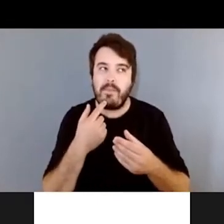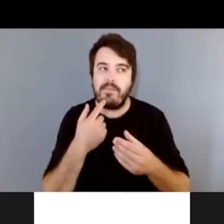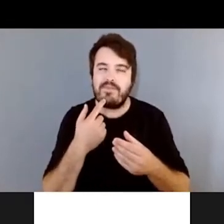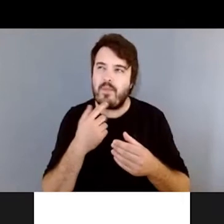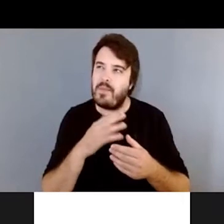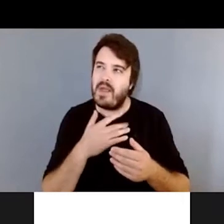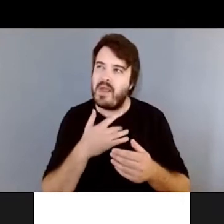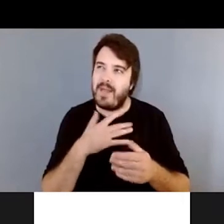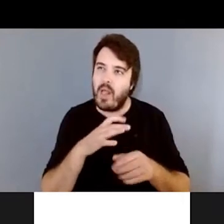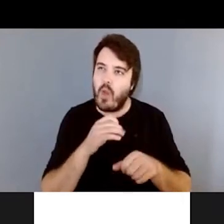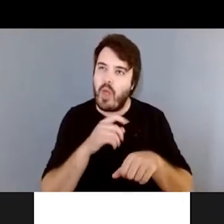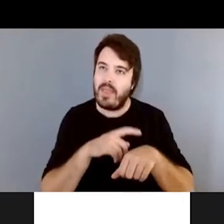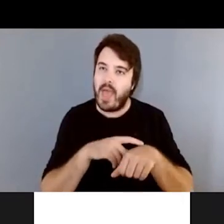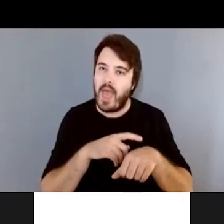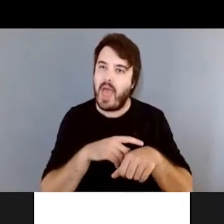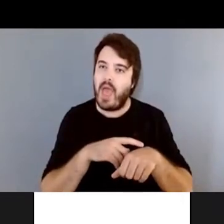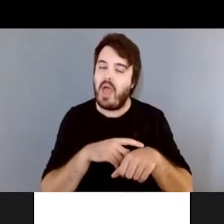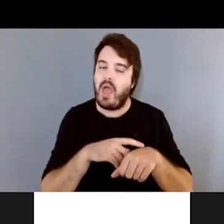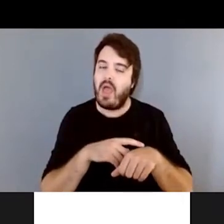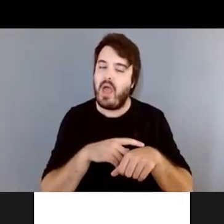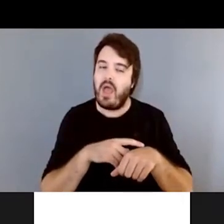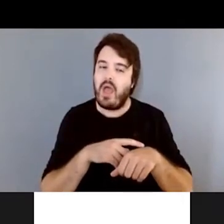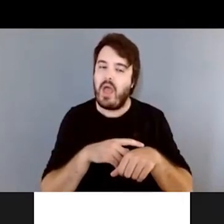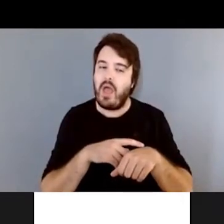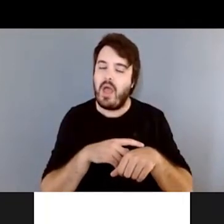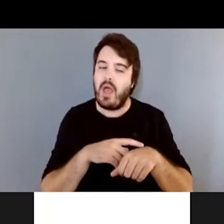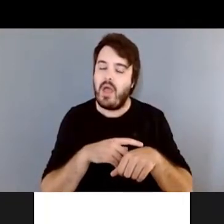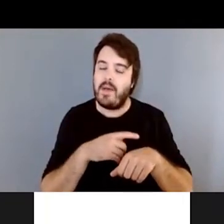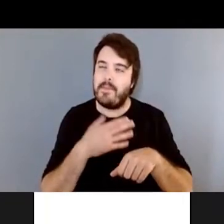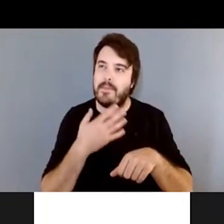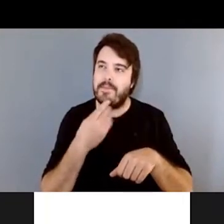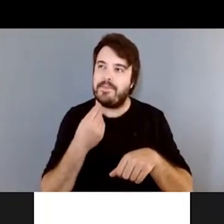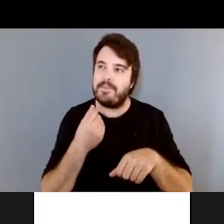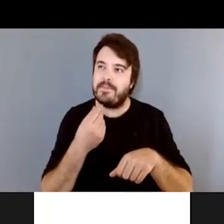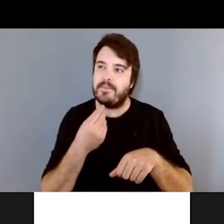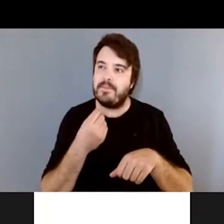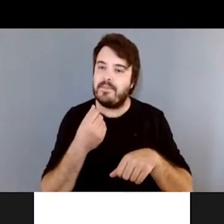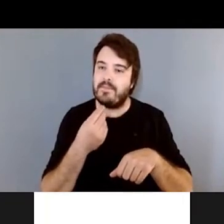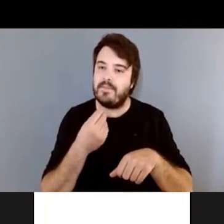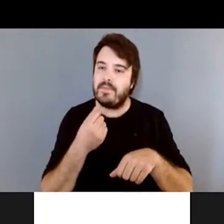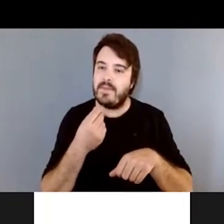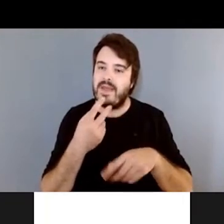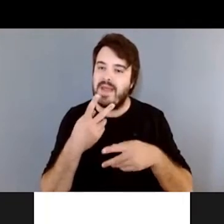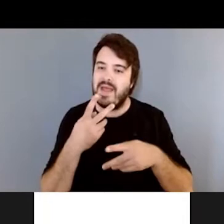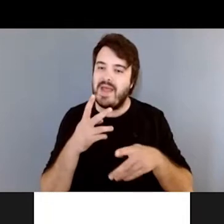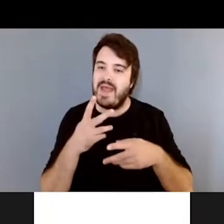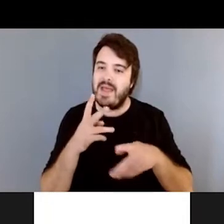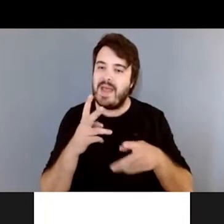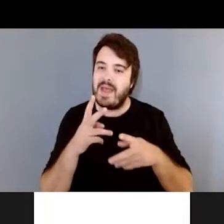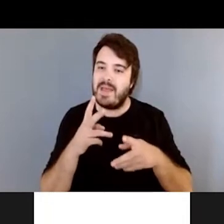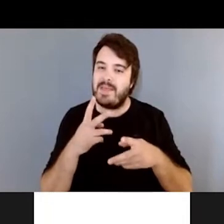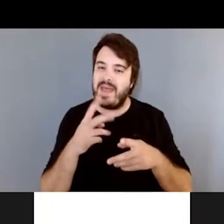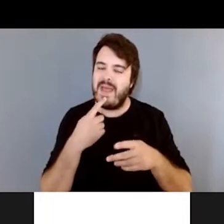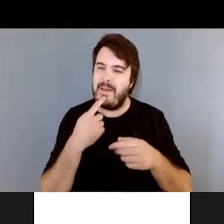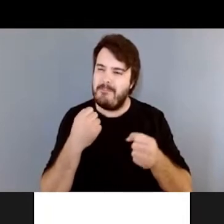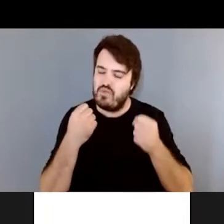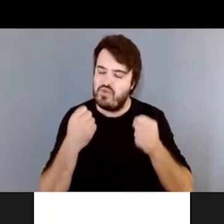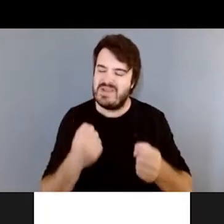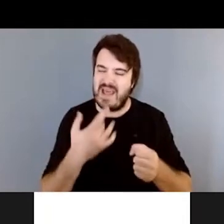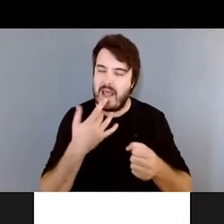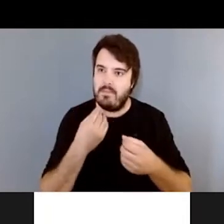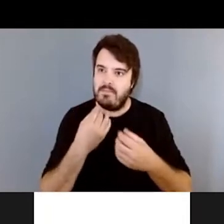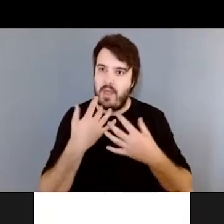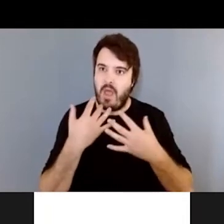'ai juste le mot anglais qui me vient, mais la potency, c'est très, très, très puissant, c'est très fort.